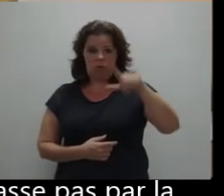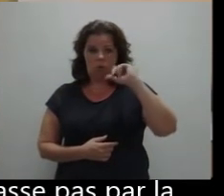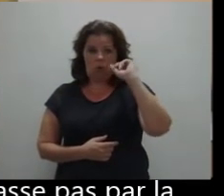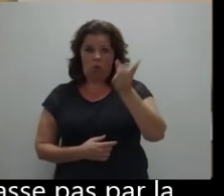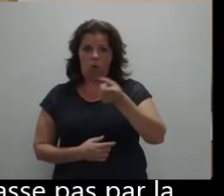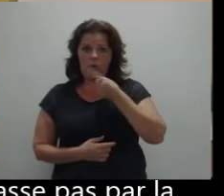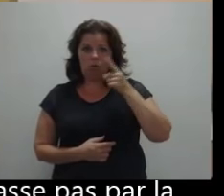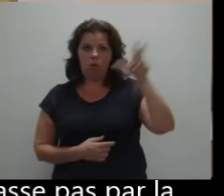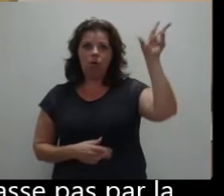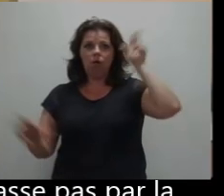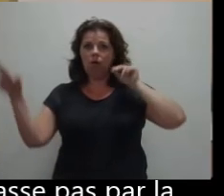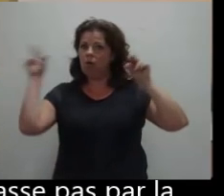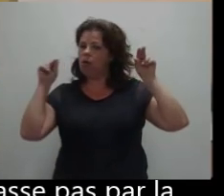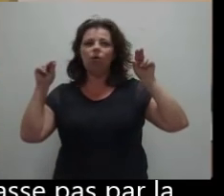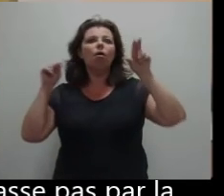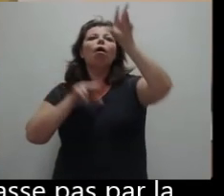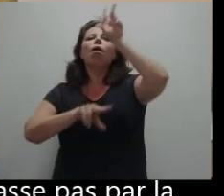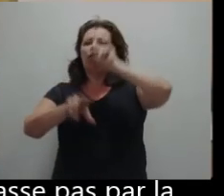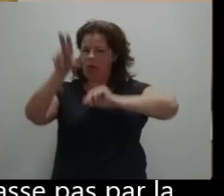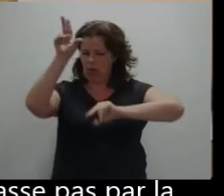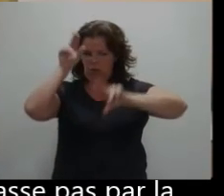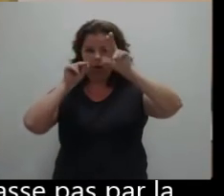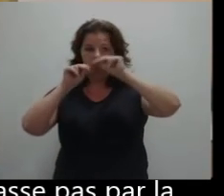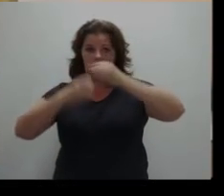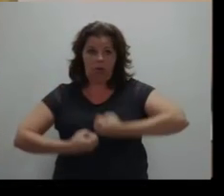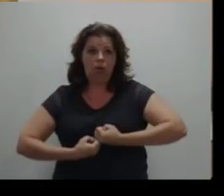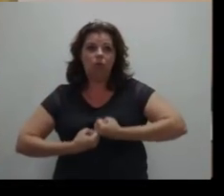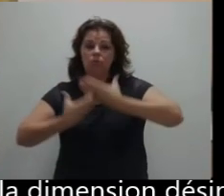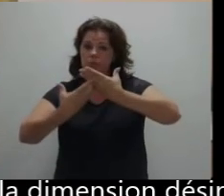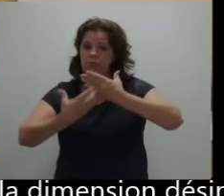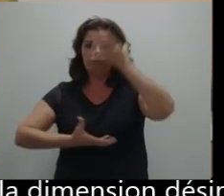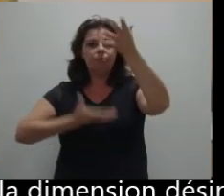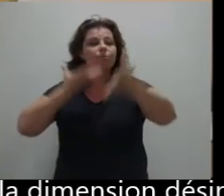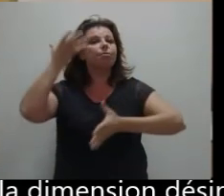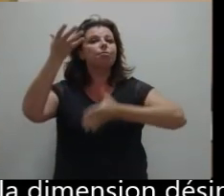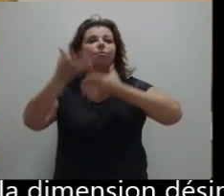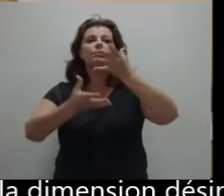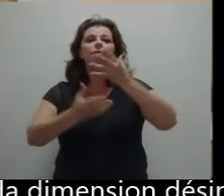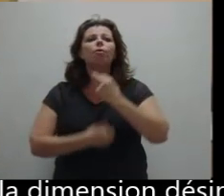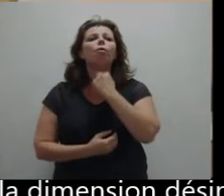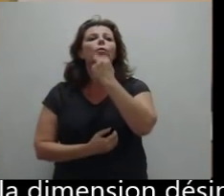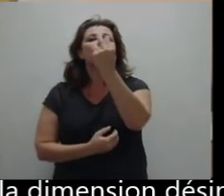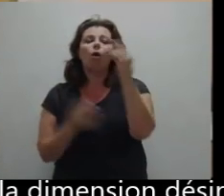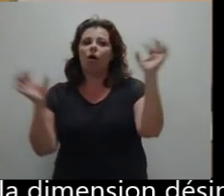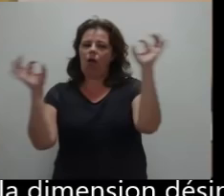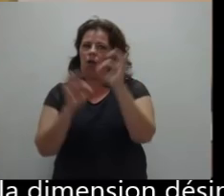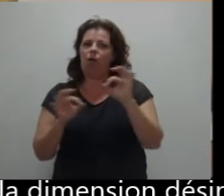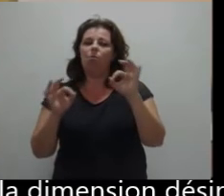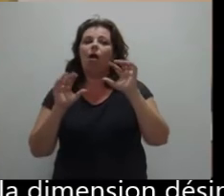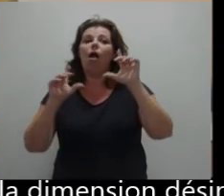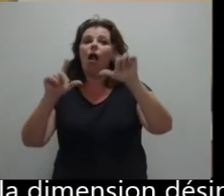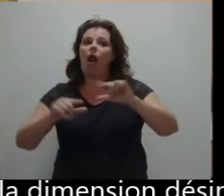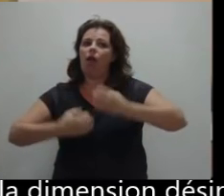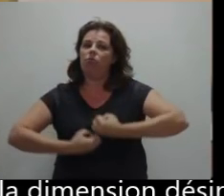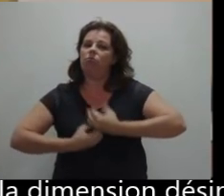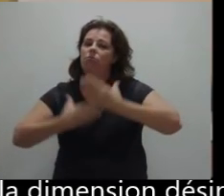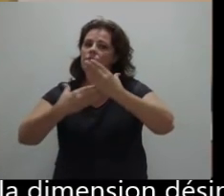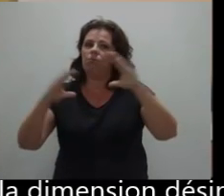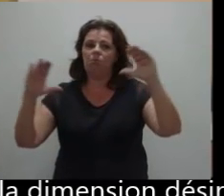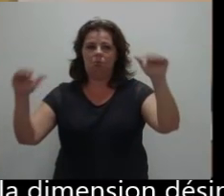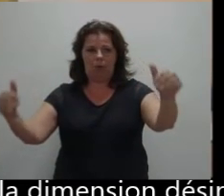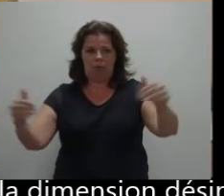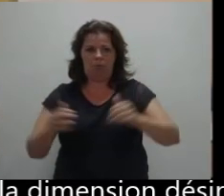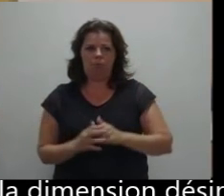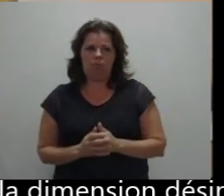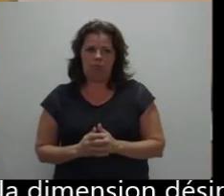cela ne passe pas par la voix sonneur. Et pour souligner cet entendement à la dimension désirante, j